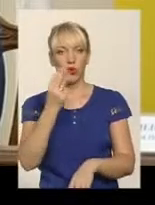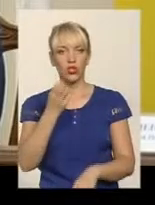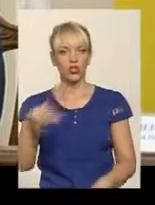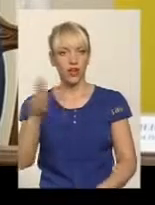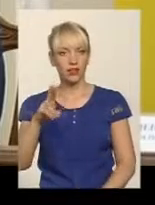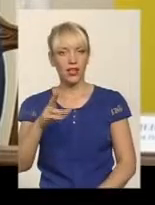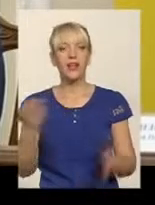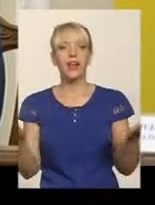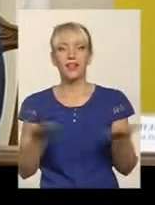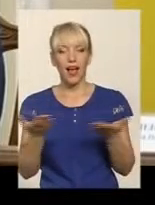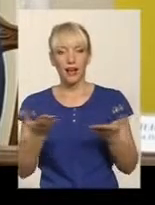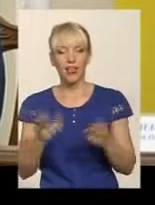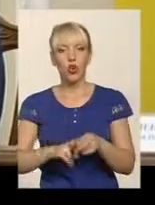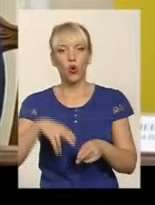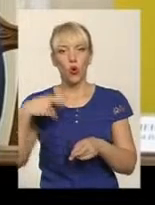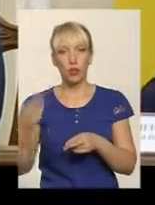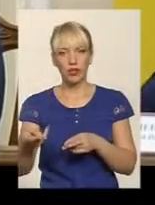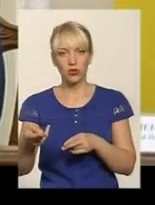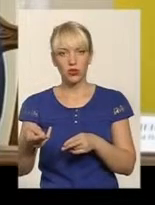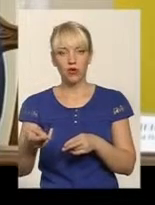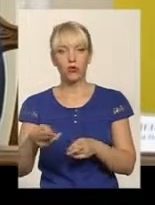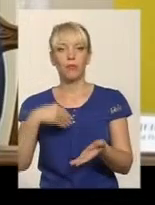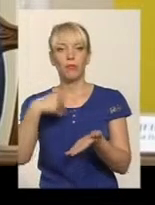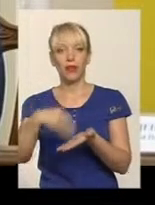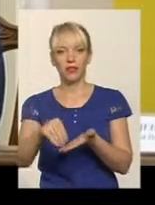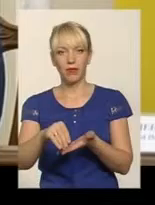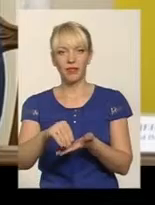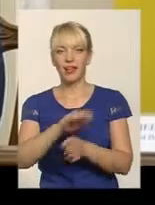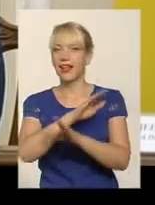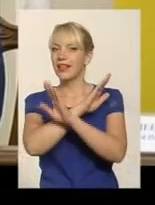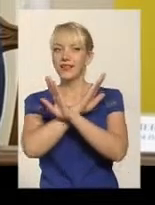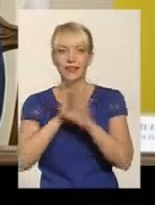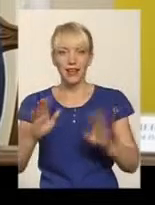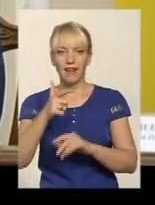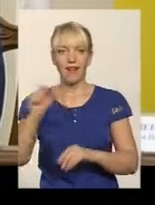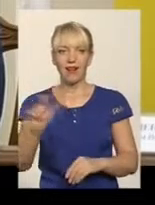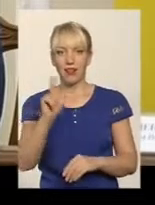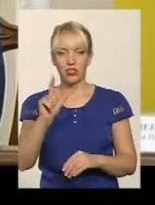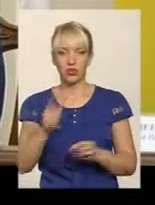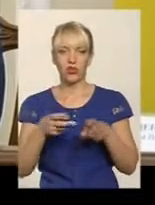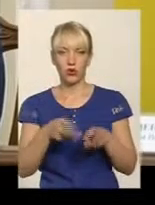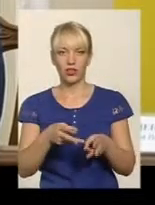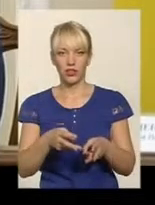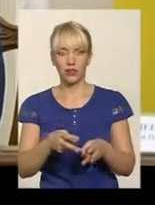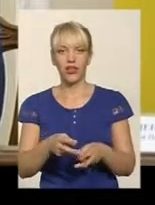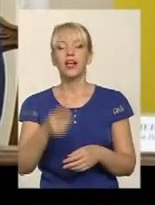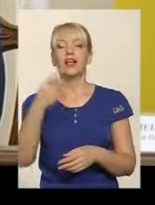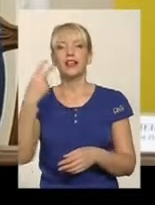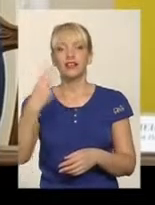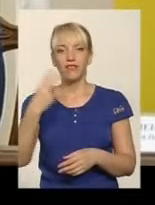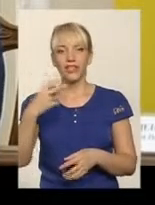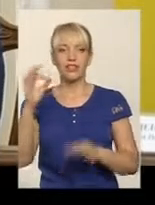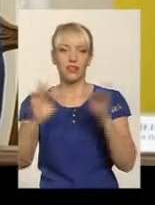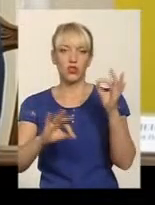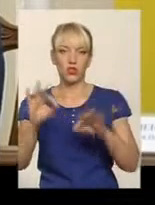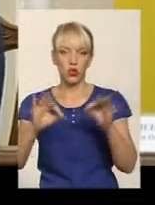який компенсовує придбання негазових котлів, 20% компенсацій,